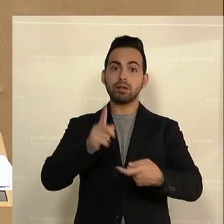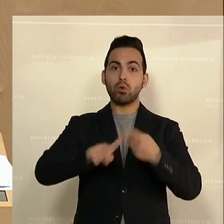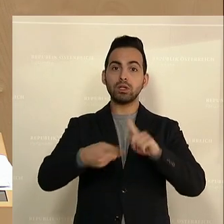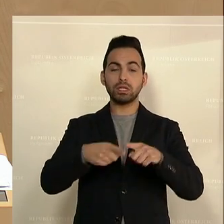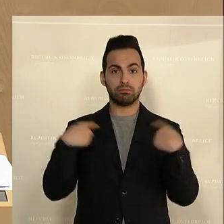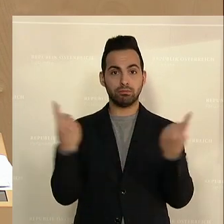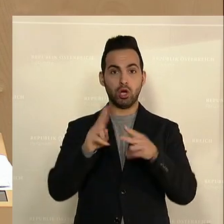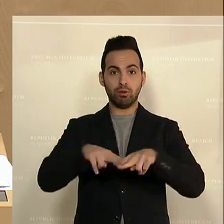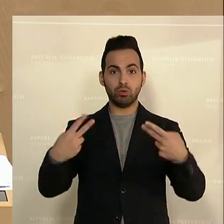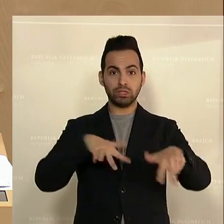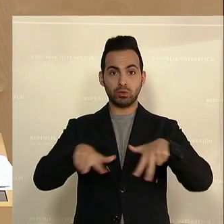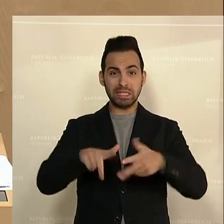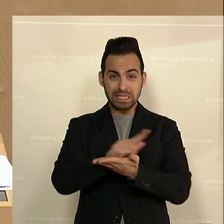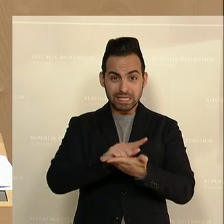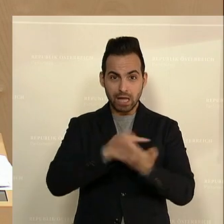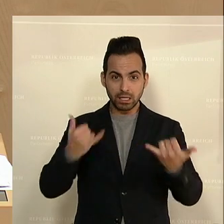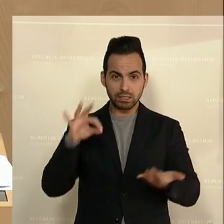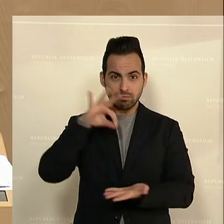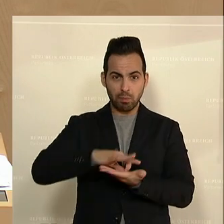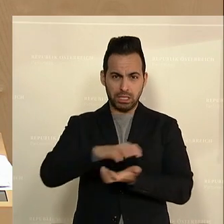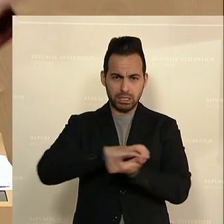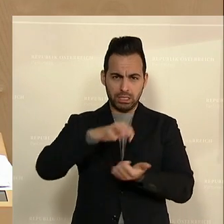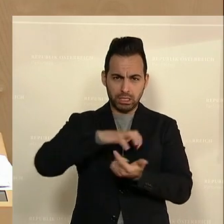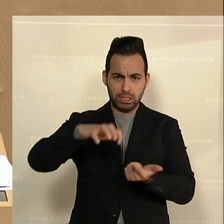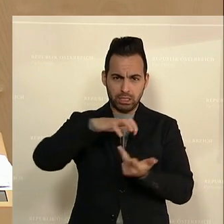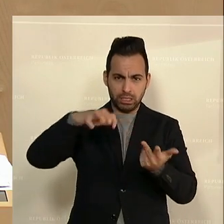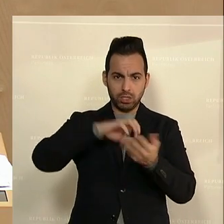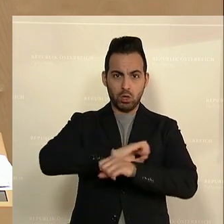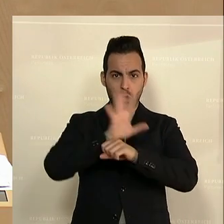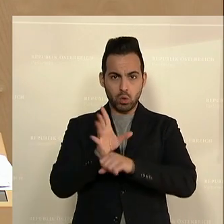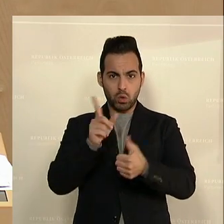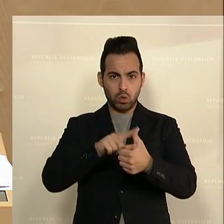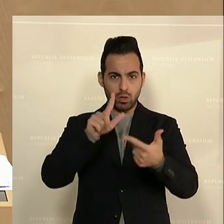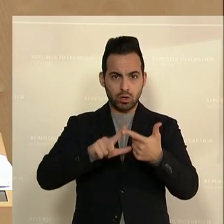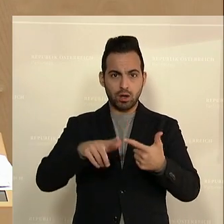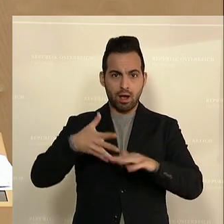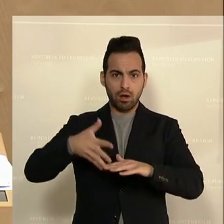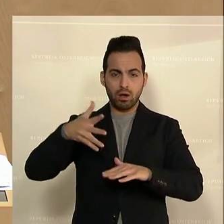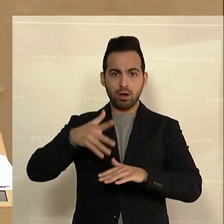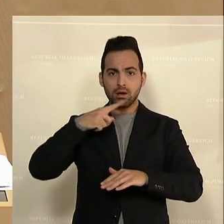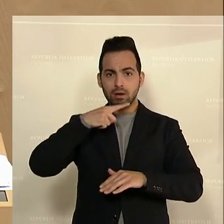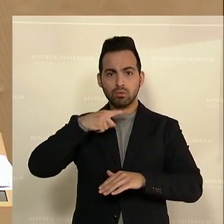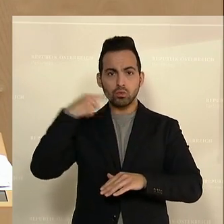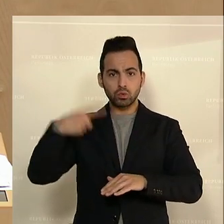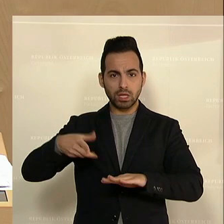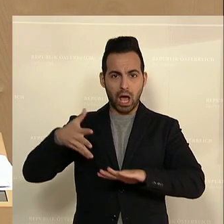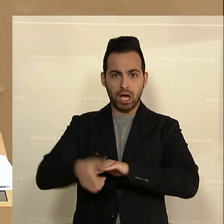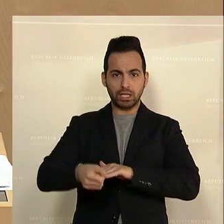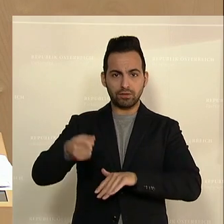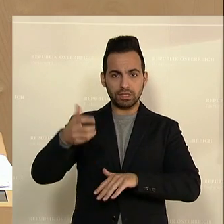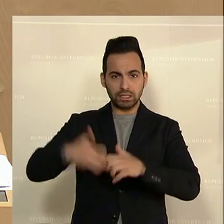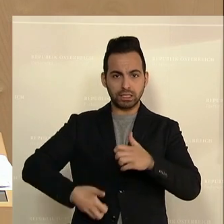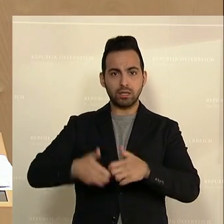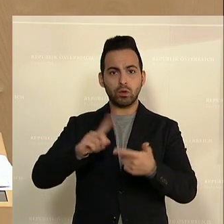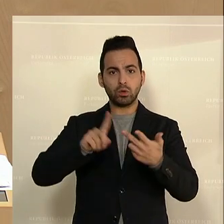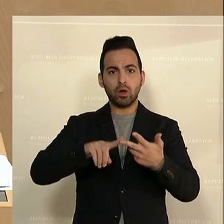Bundesregierung in einer Zeit, die durch viele Krisen geprägt ist. Corona-Krise, der Angriffskrieg von Russland und auch diese